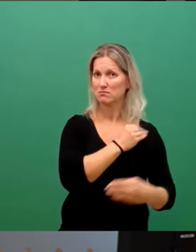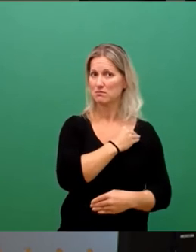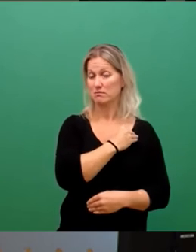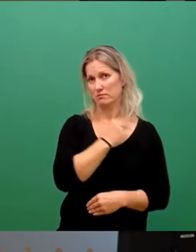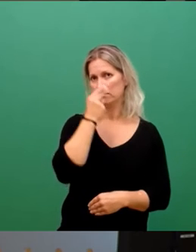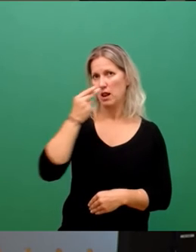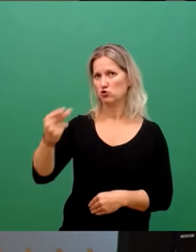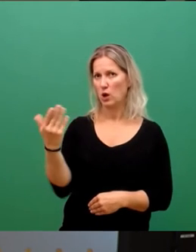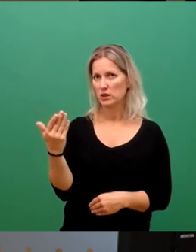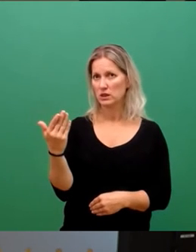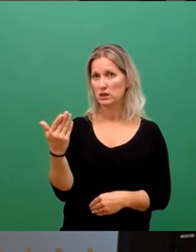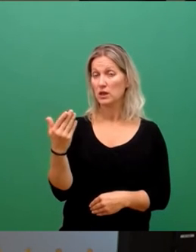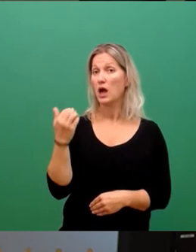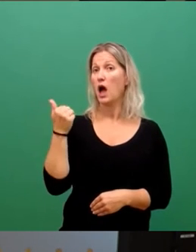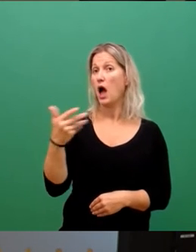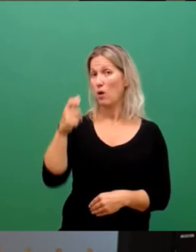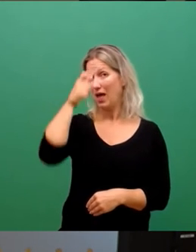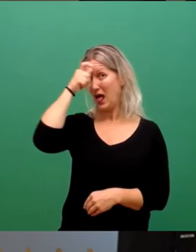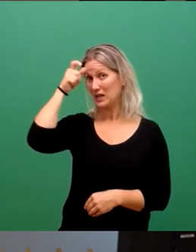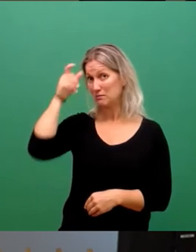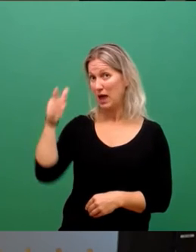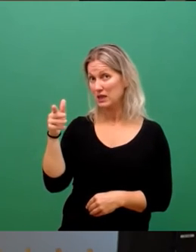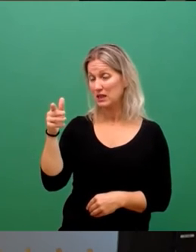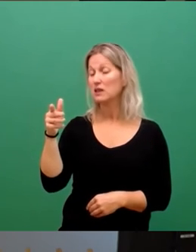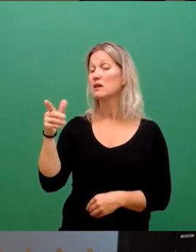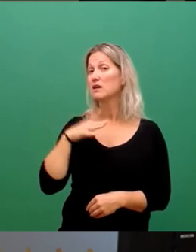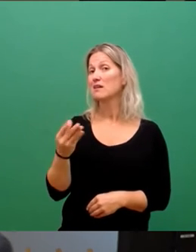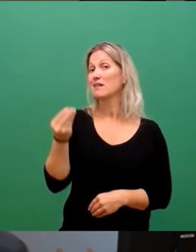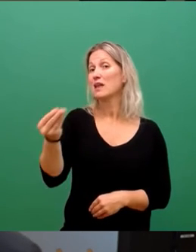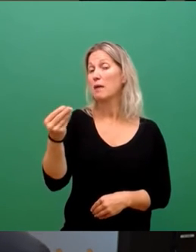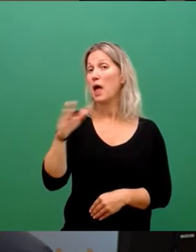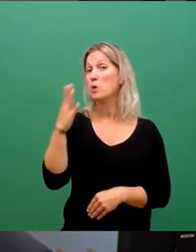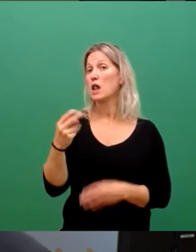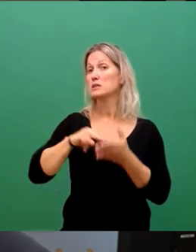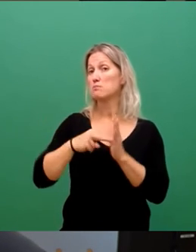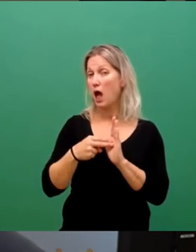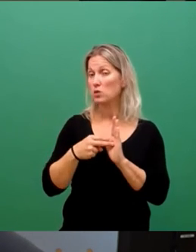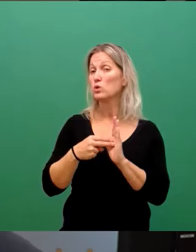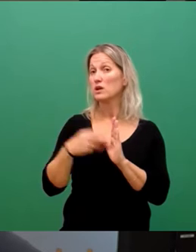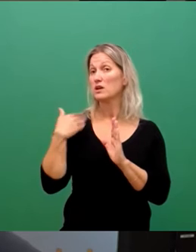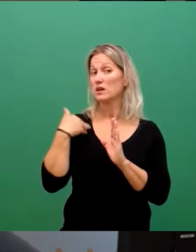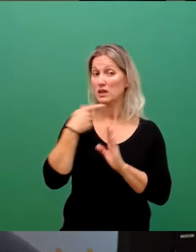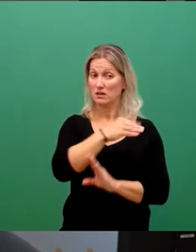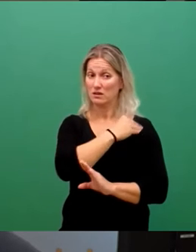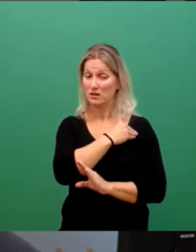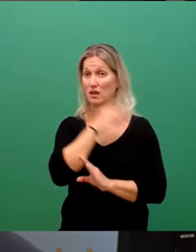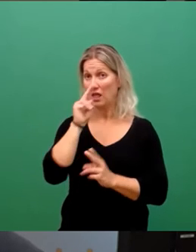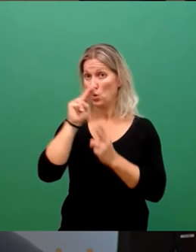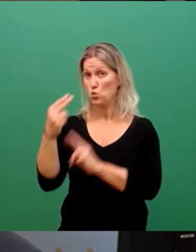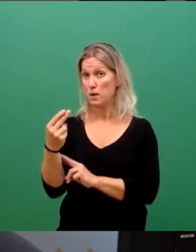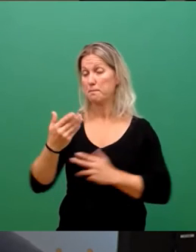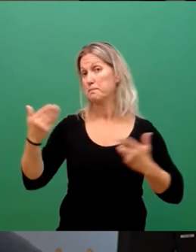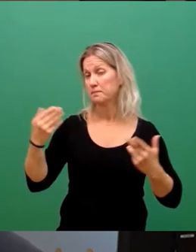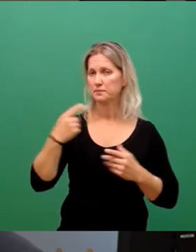der Experten auf unseren bisherigen Haushaltsplanung haben werden. Wie schnell sich die Belastungen für den Haushalt im